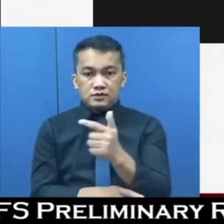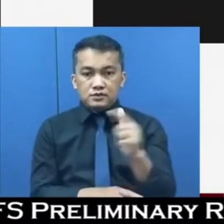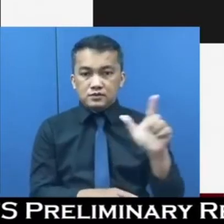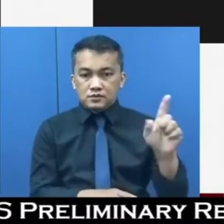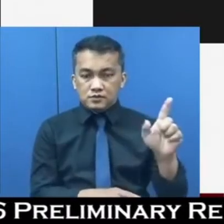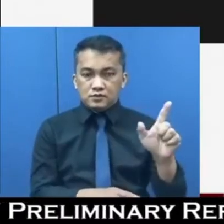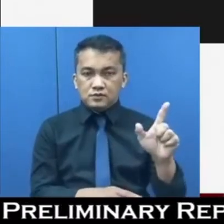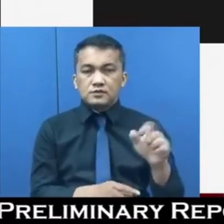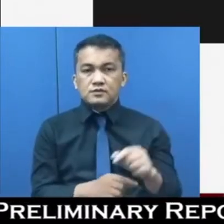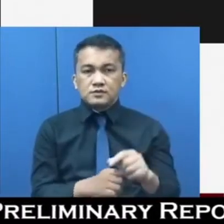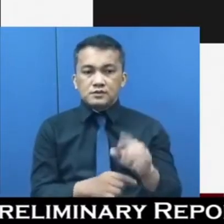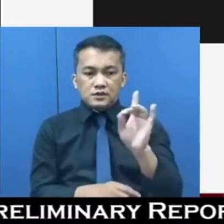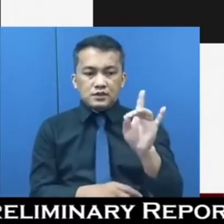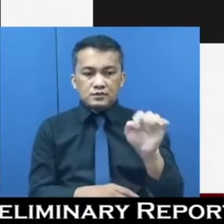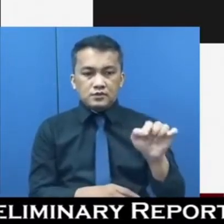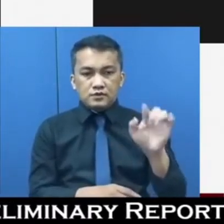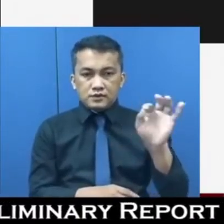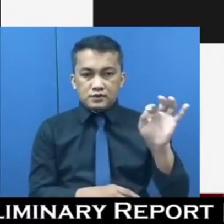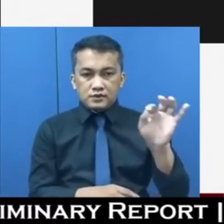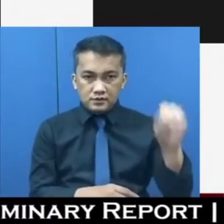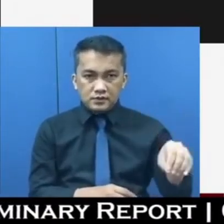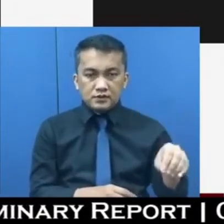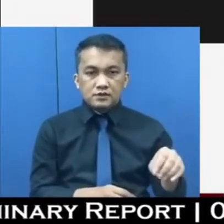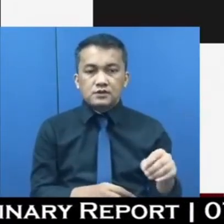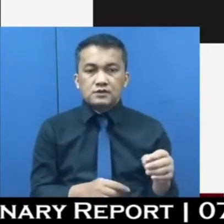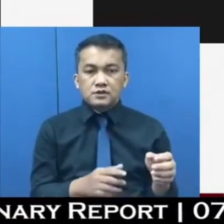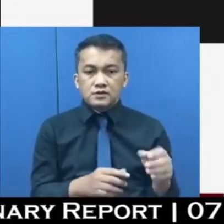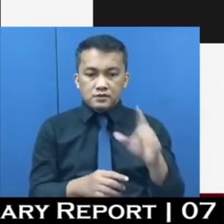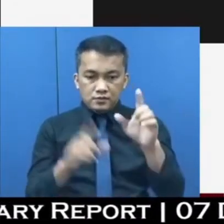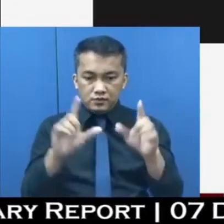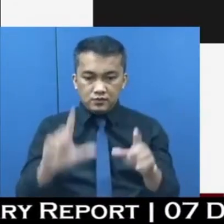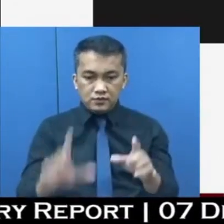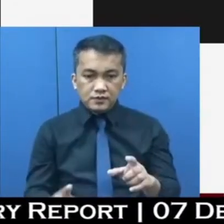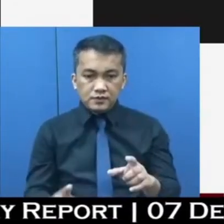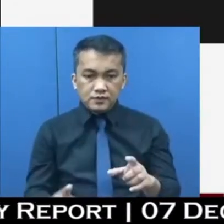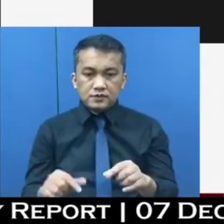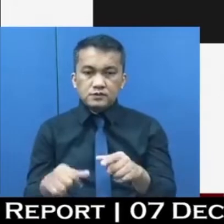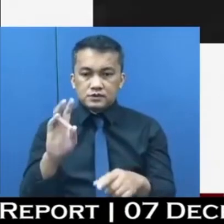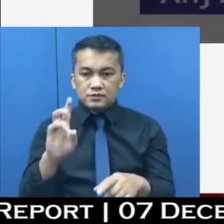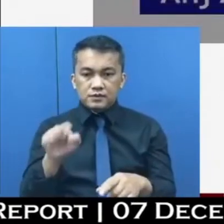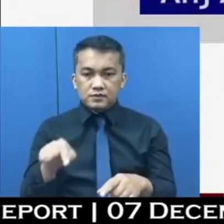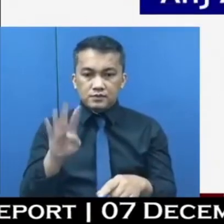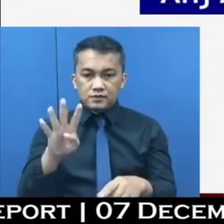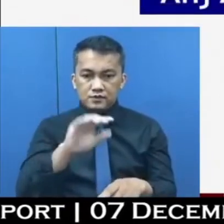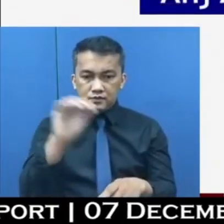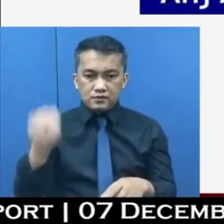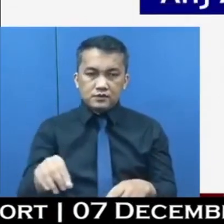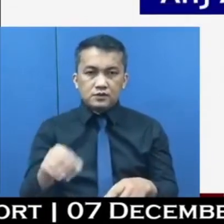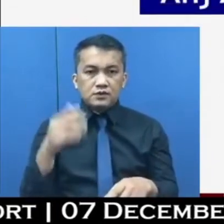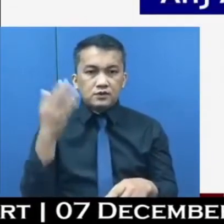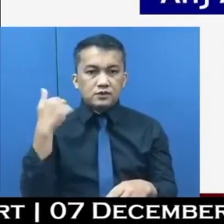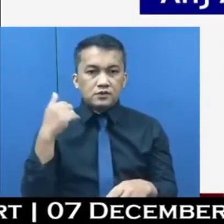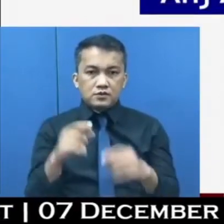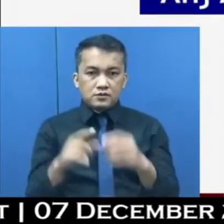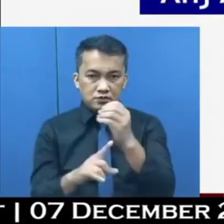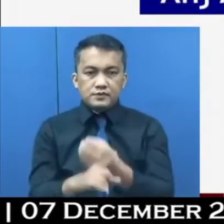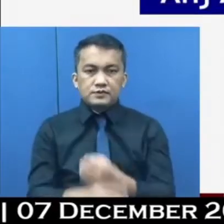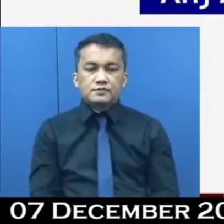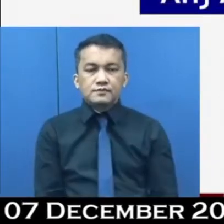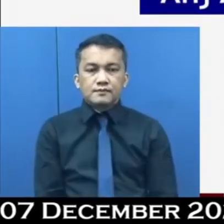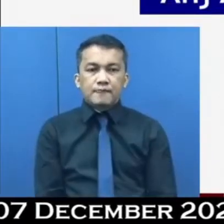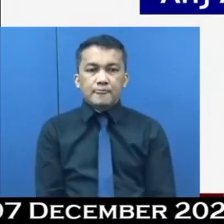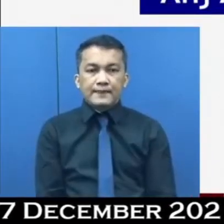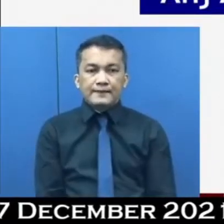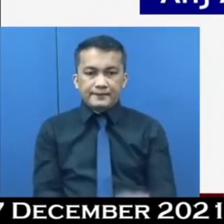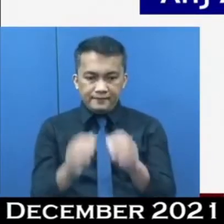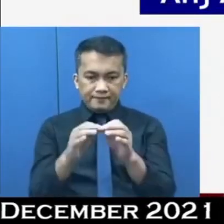ito ay nasa 8.9% at bumaba sa 7.4% naman noong October. So, ito ay